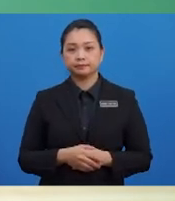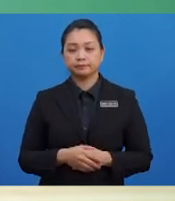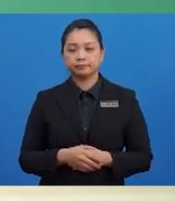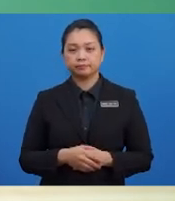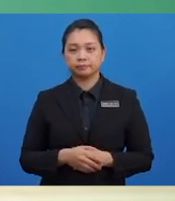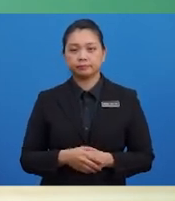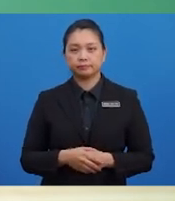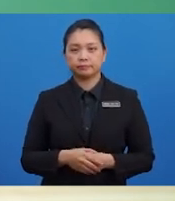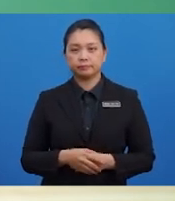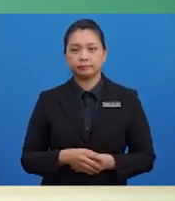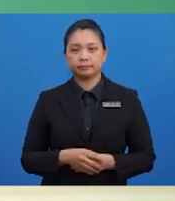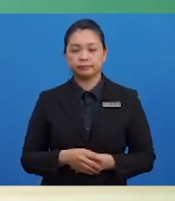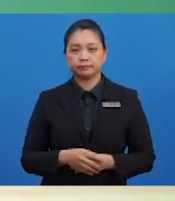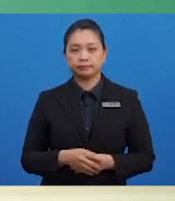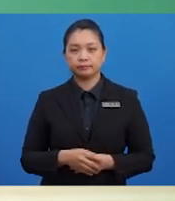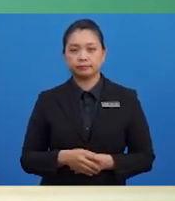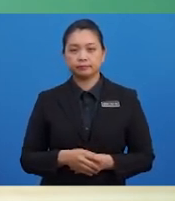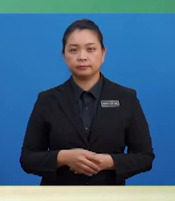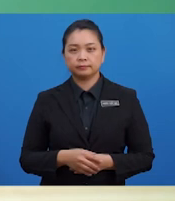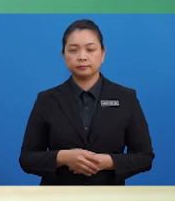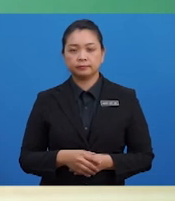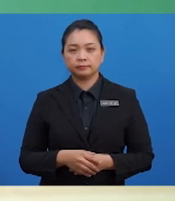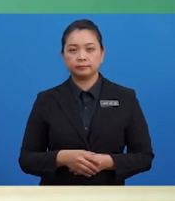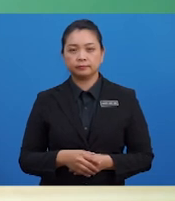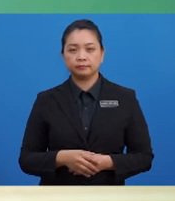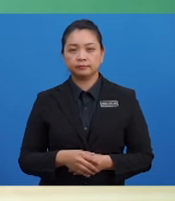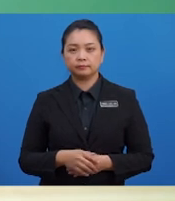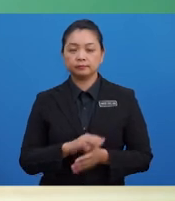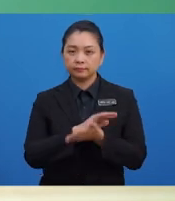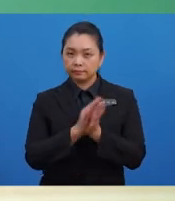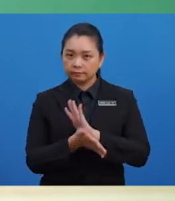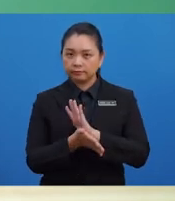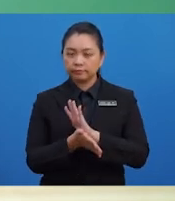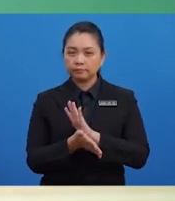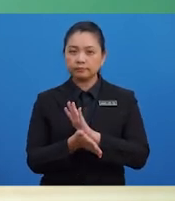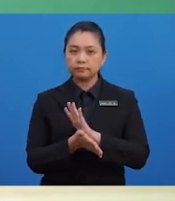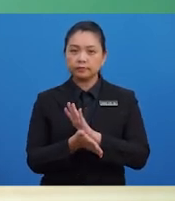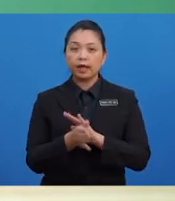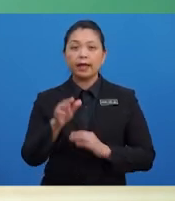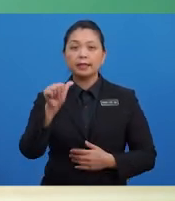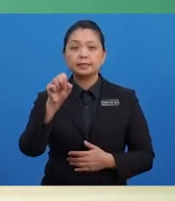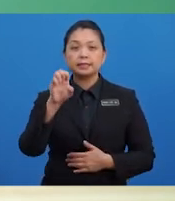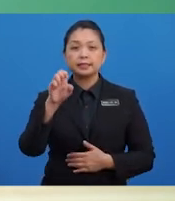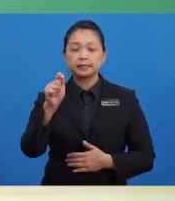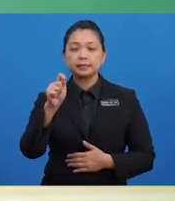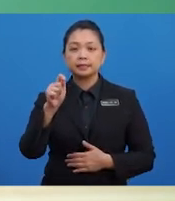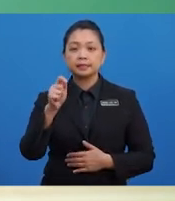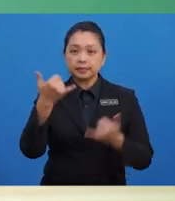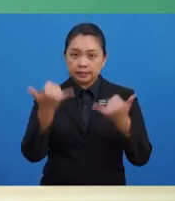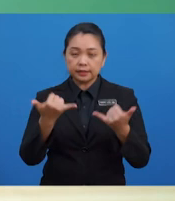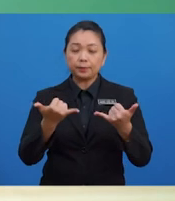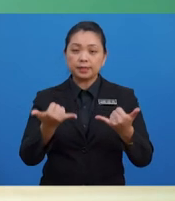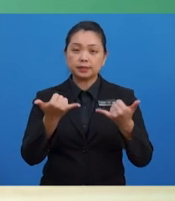ianya dianggap sebagai aset semasa kepada perniagaan. Aset semasa